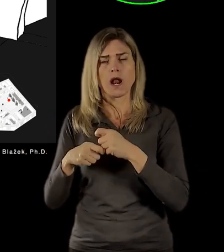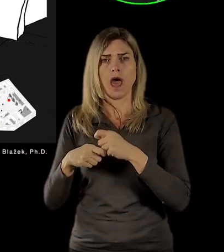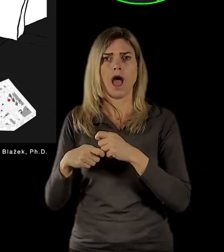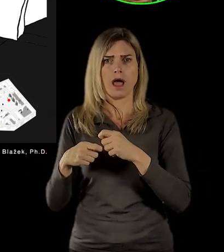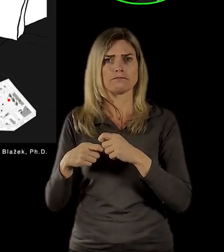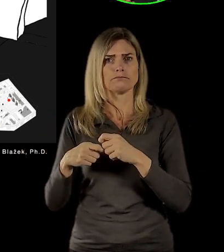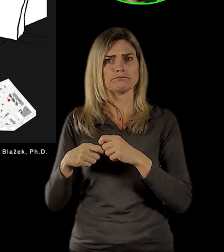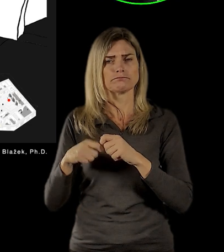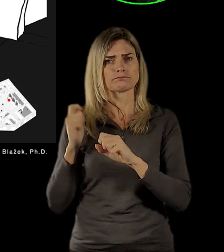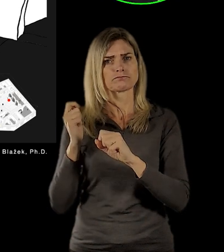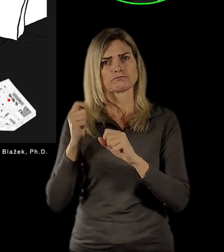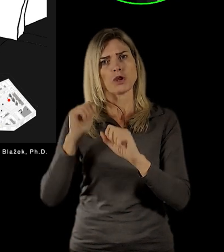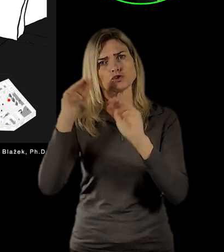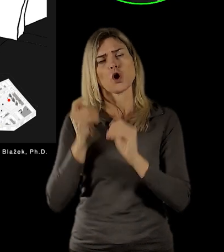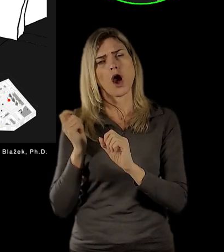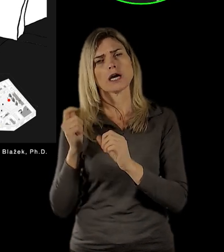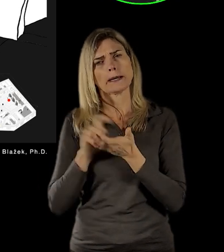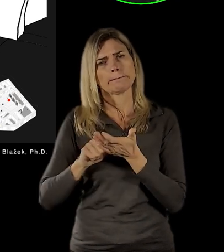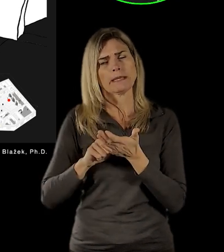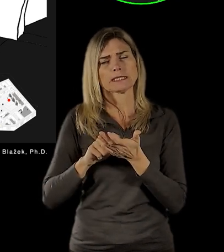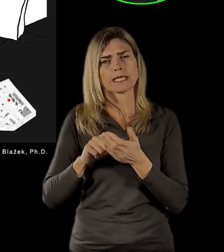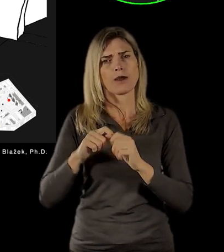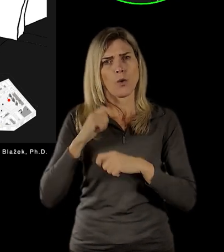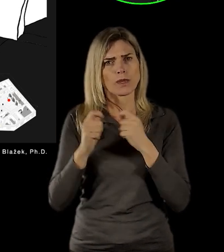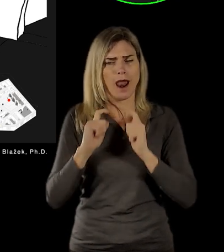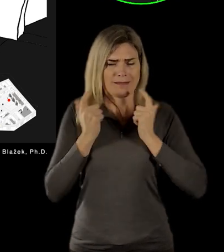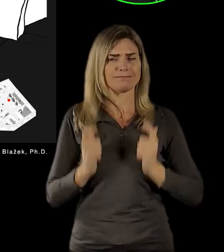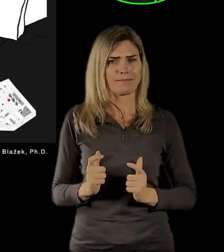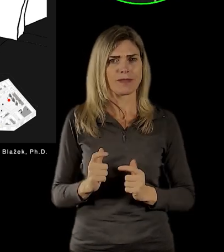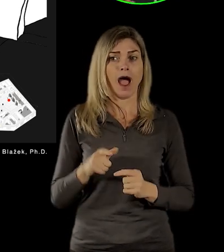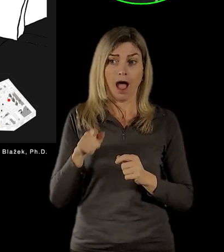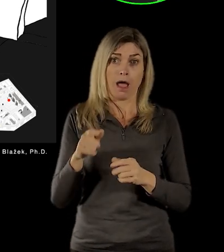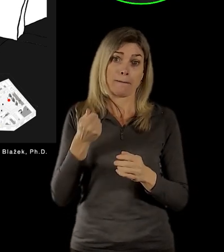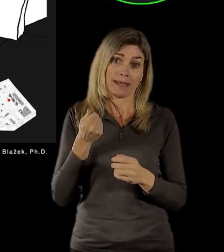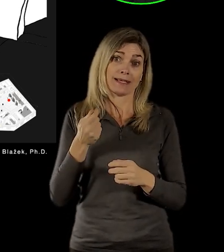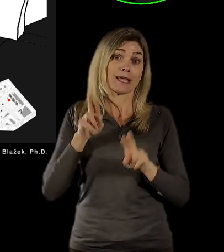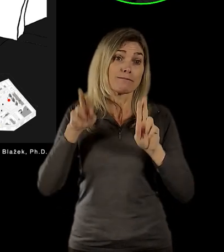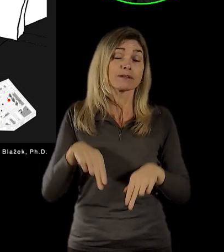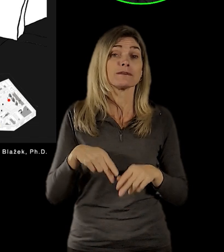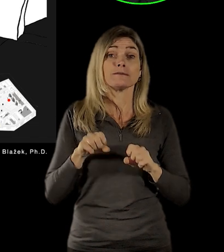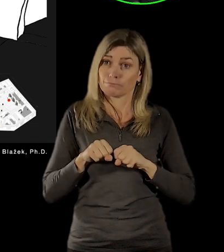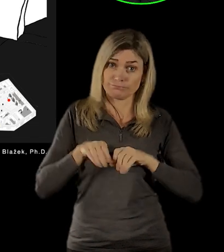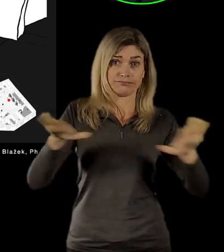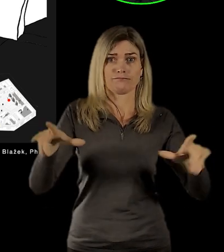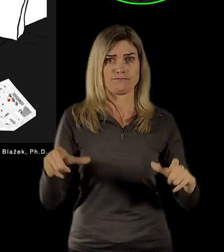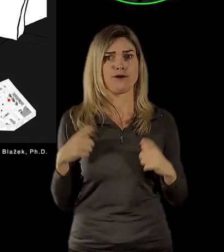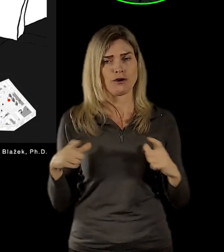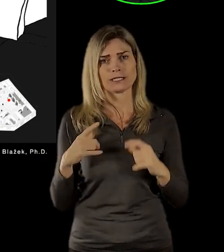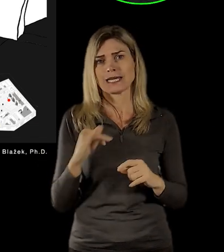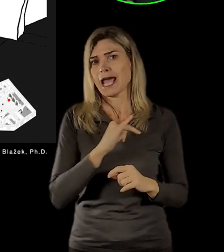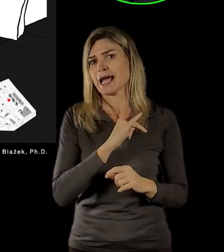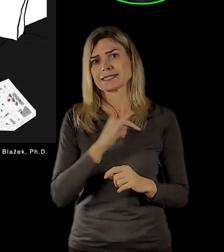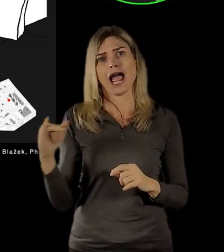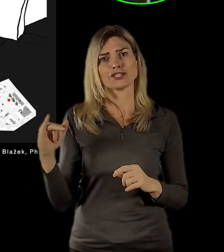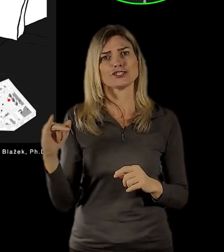úplně nejčastější mincí, která tady byla vyražněna ve 20. století. Každý nosil portrét politické